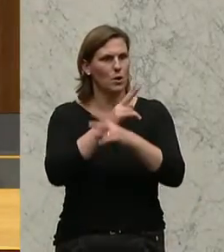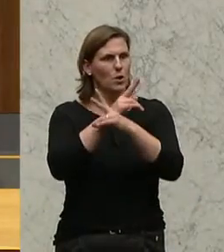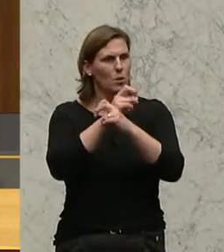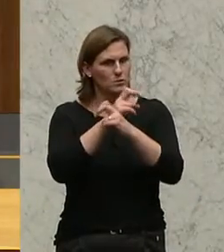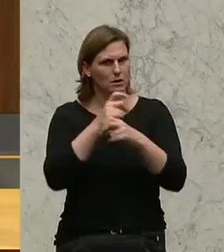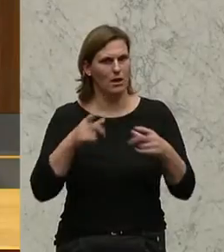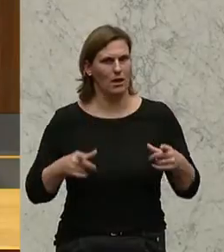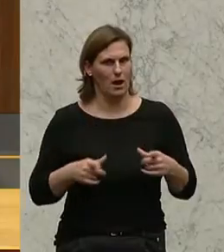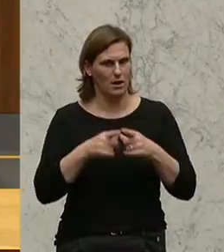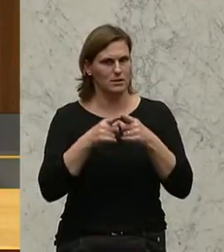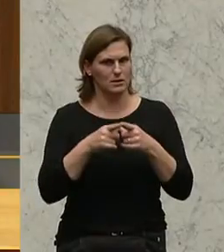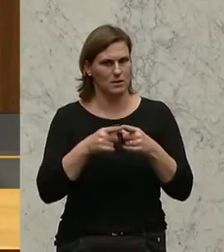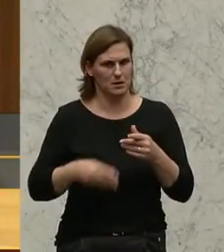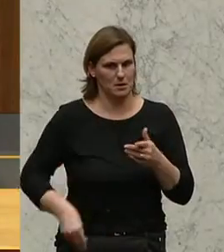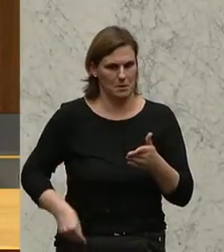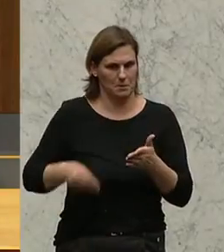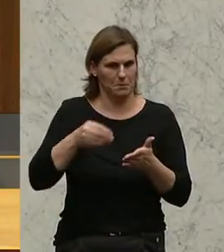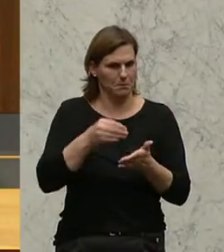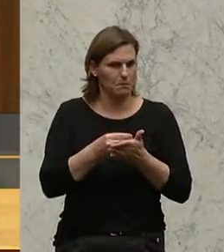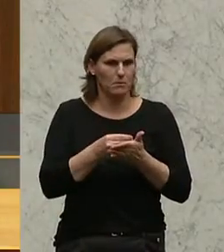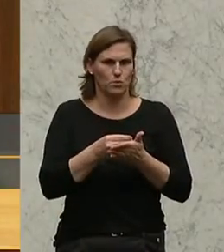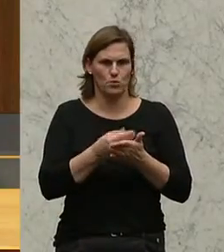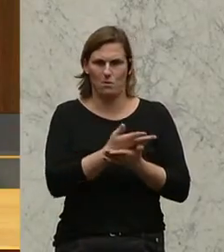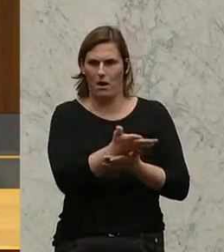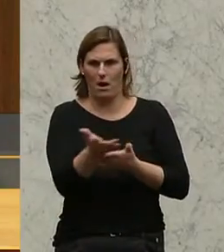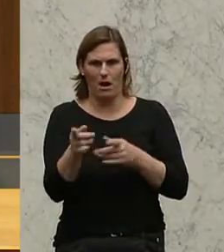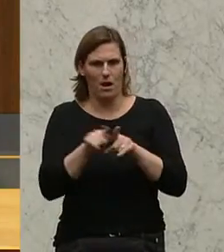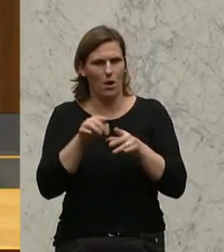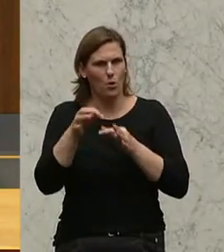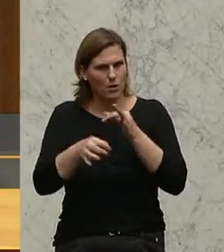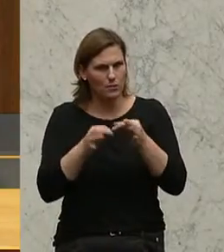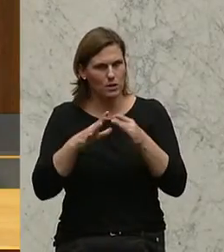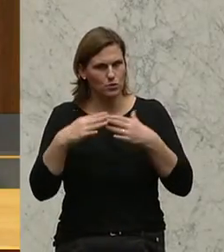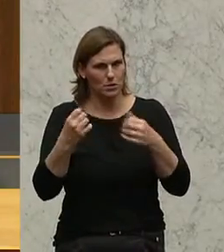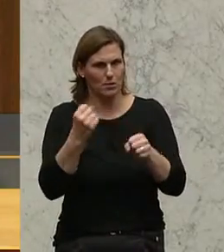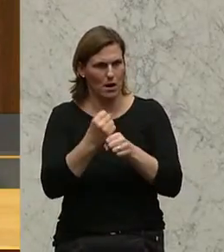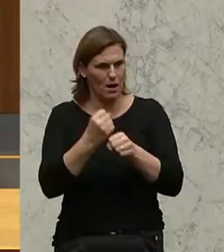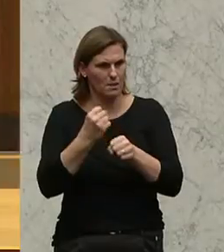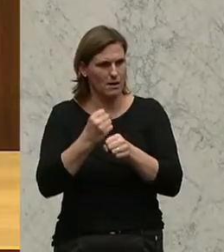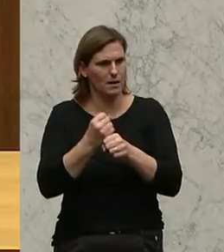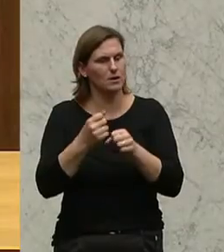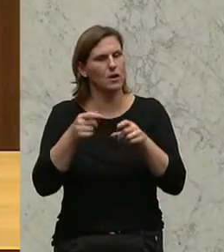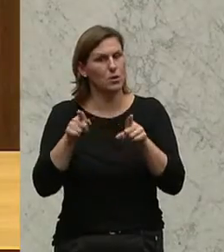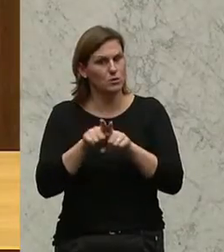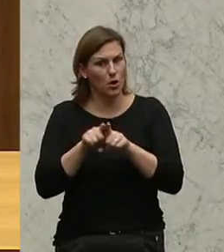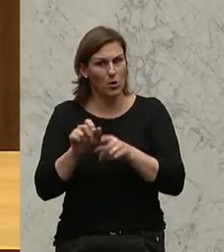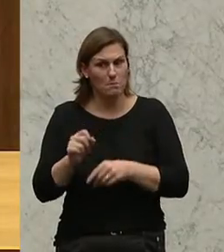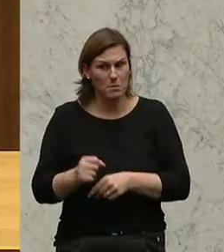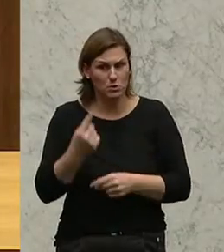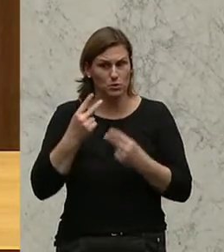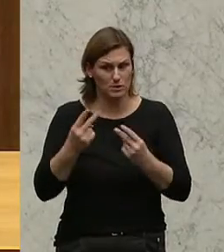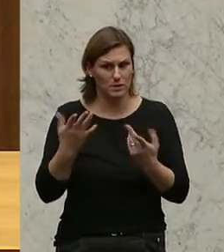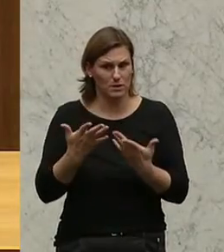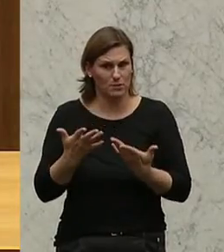leistet seinen Beitrag in jeder Hinsicht. Auch in der Entwicklungszusammenarbeit und auch vor allem ganz wichtig, Herr